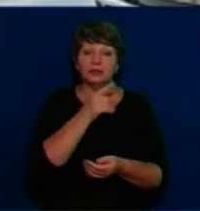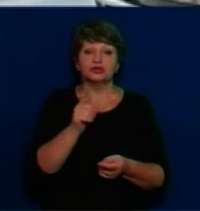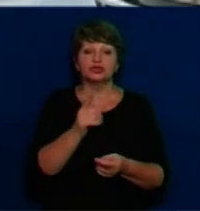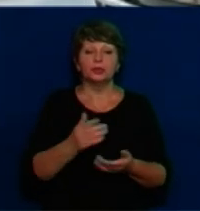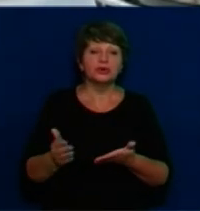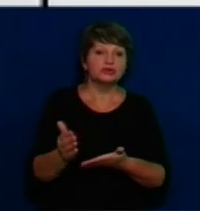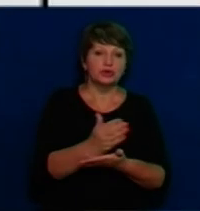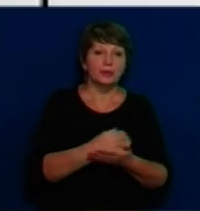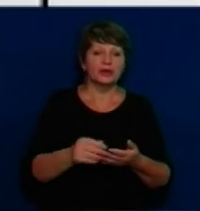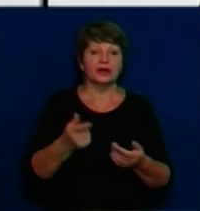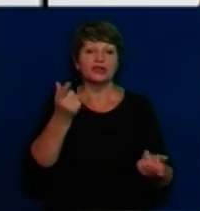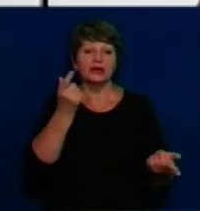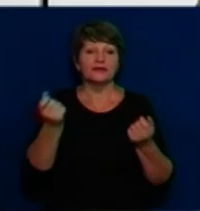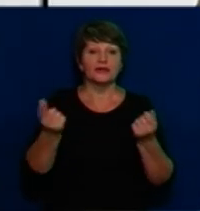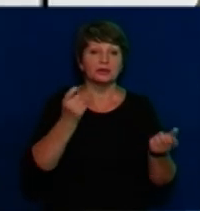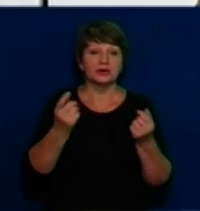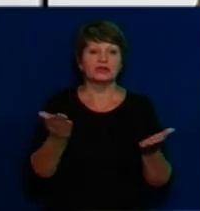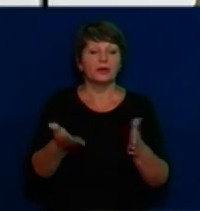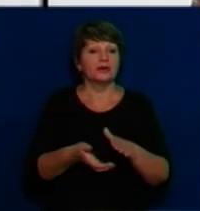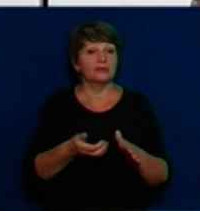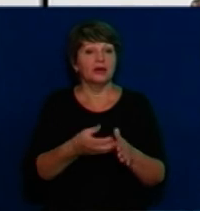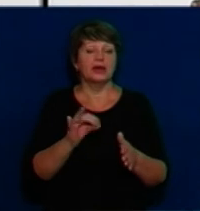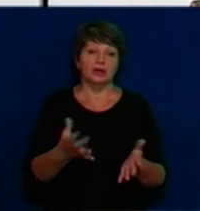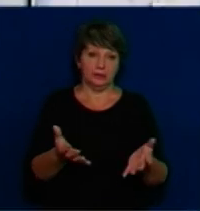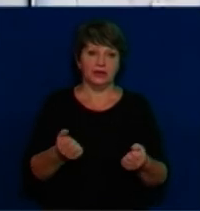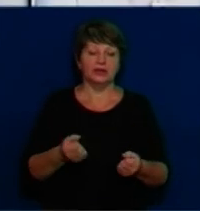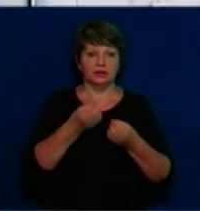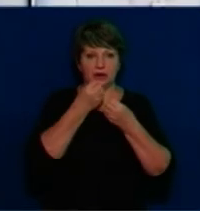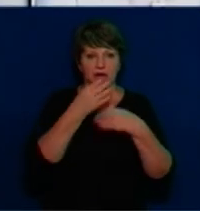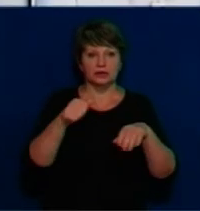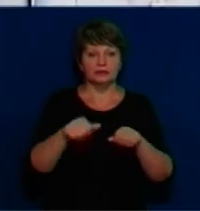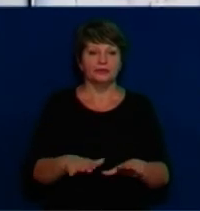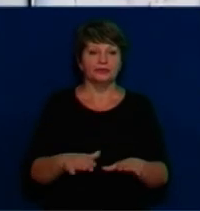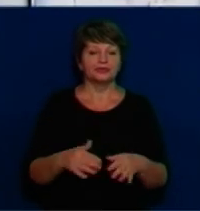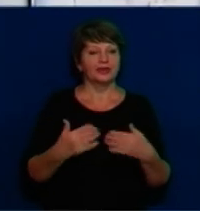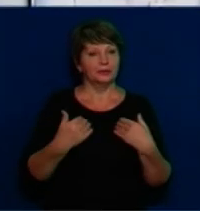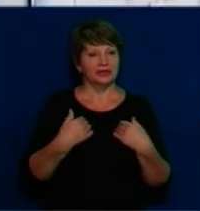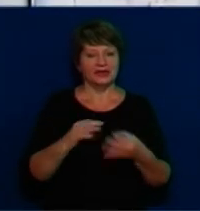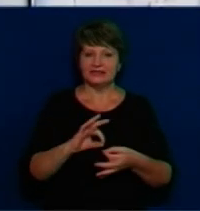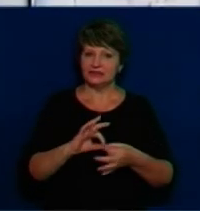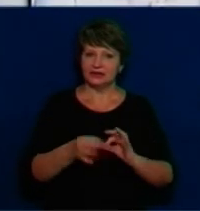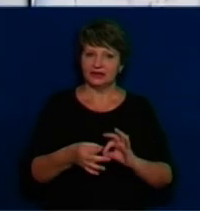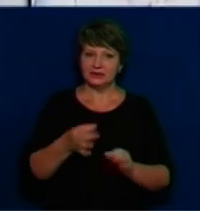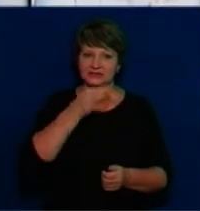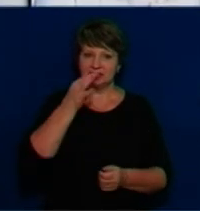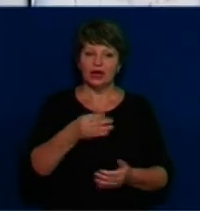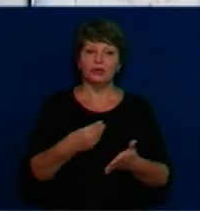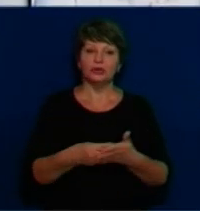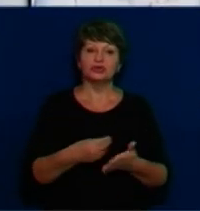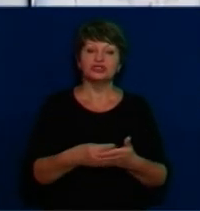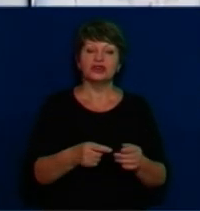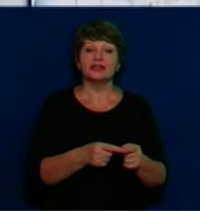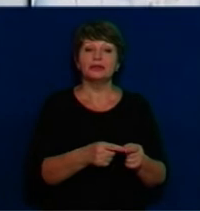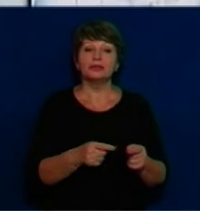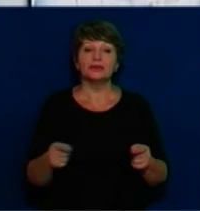інформацію, якої їм бракує, і прийняти визначальне рішення? Мені складно сказати, бо бюджетний процес і